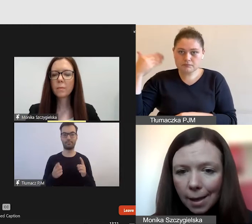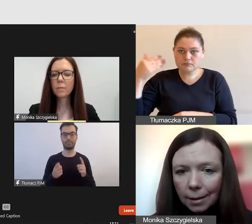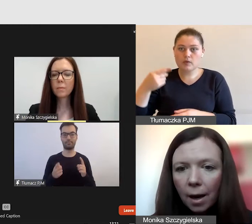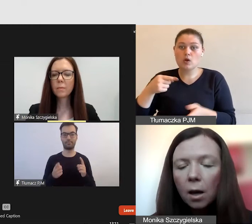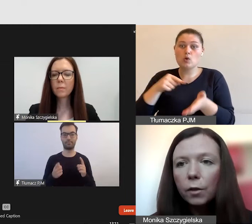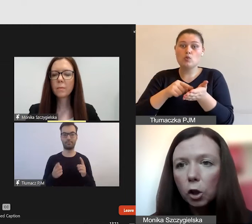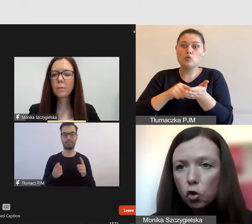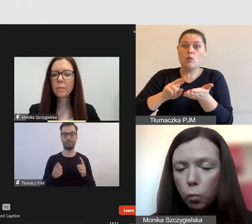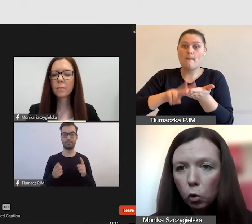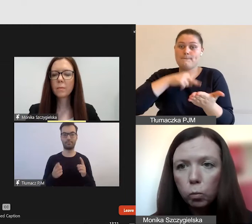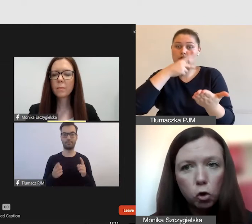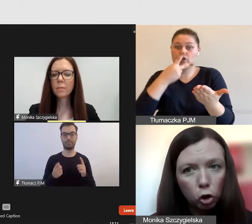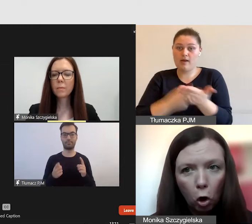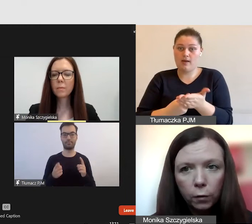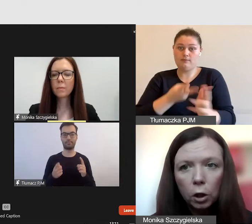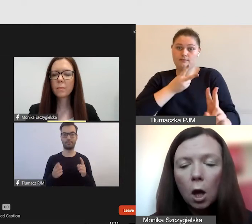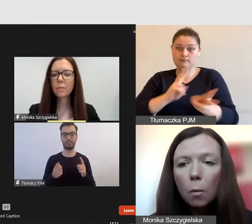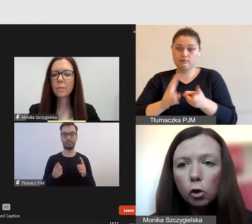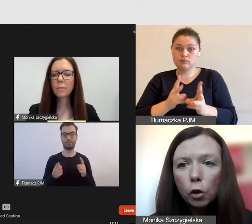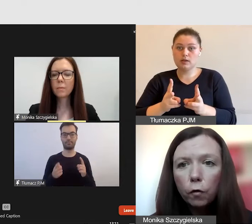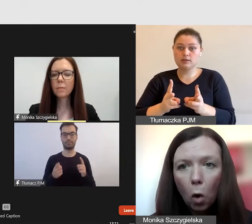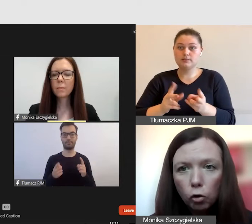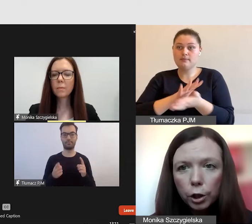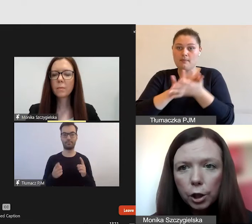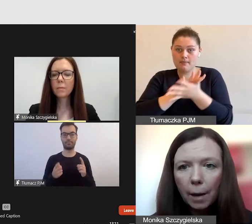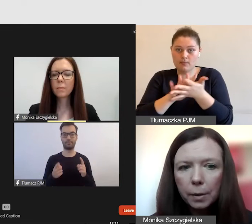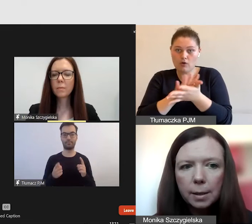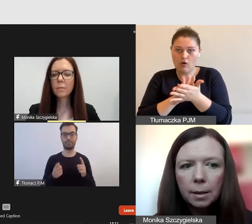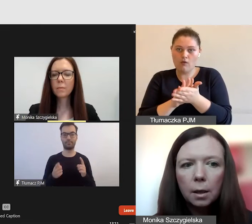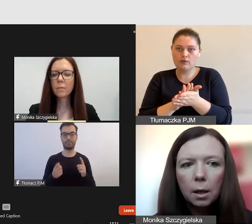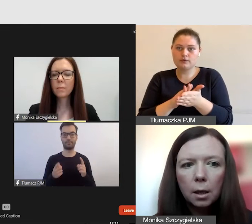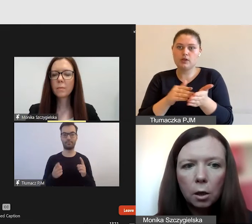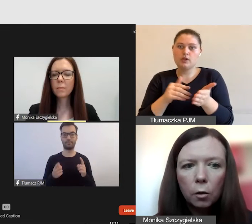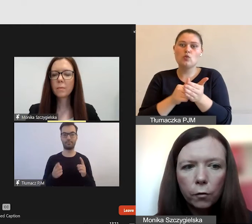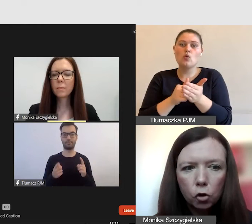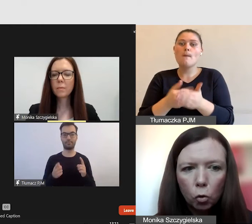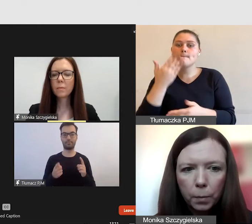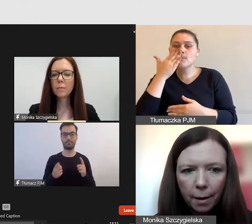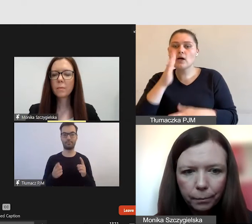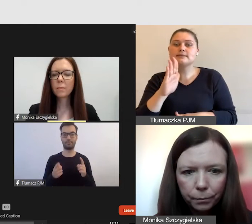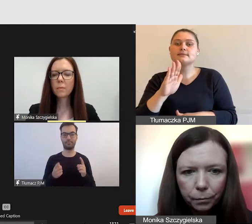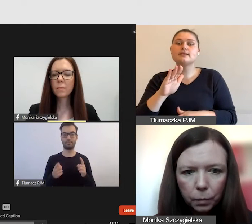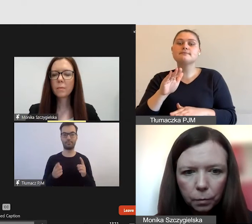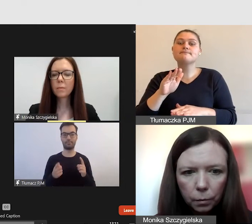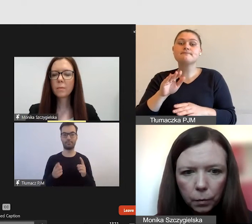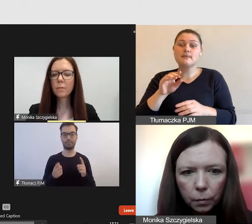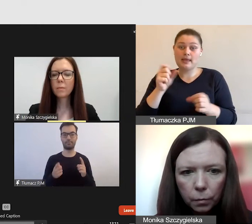pokazania, w jaki sposób użytkownik może włączyć napisy w Zoomie.